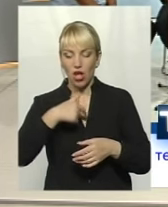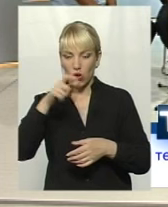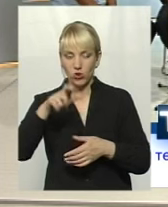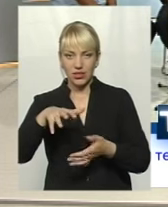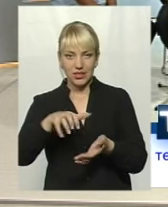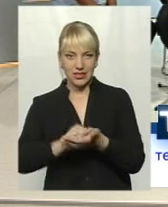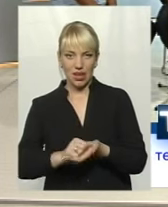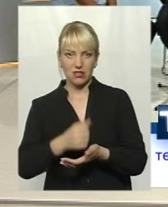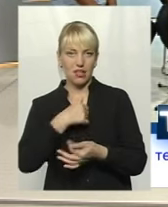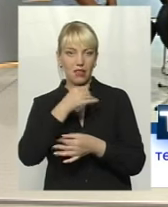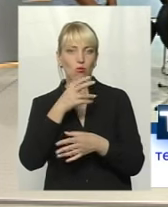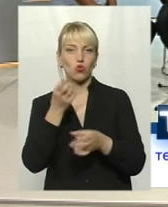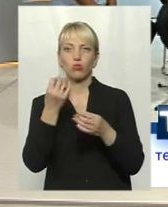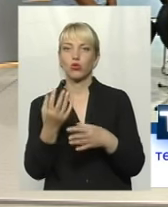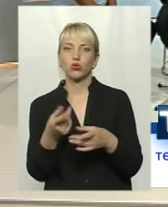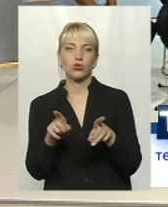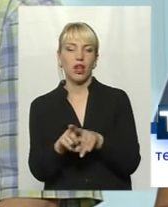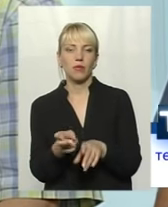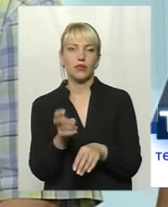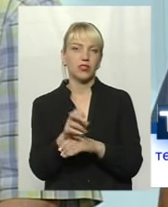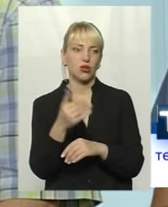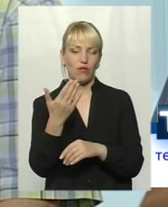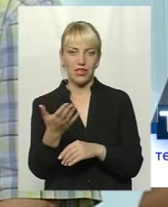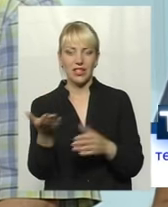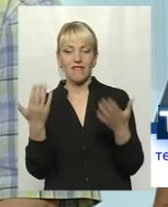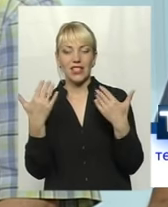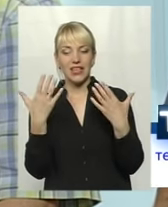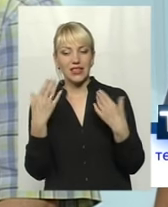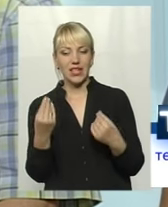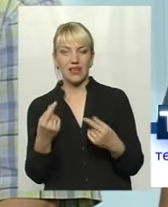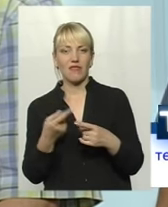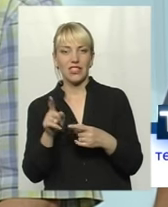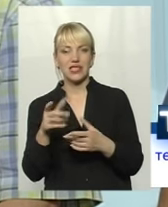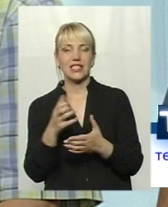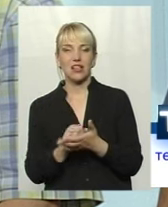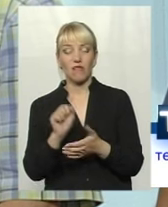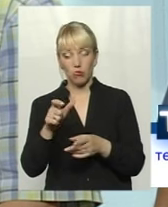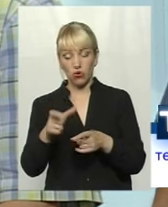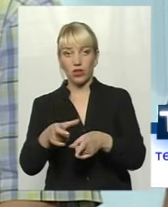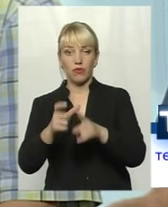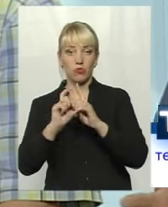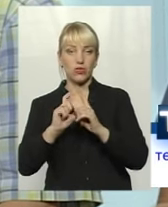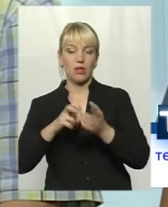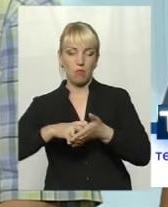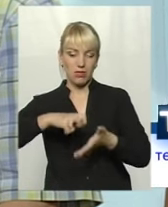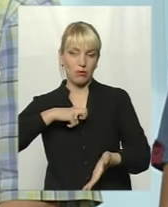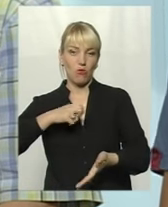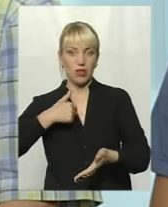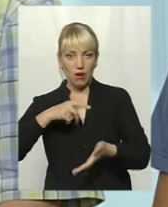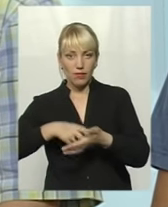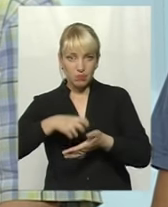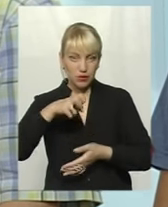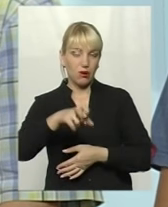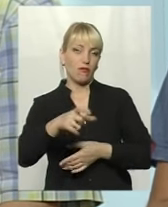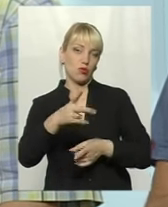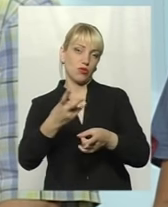в будній день до вас підійти. Вихідний день ви зайняті. Ви могли мені відповісти письмово. Я вам написав письмово, ви могли